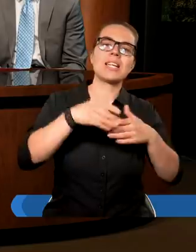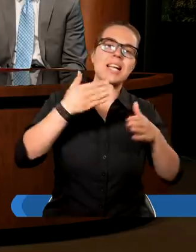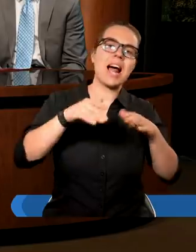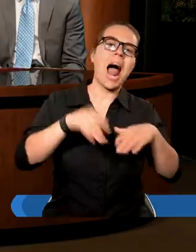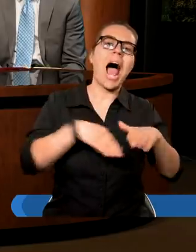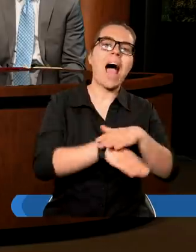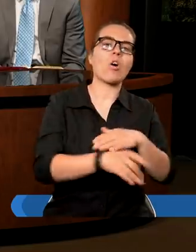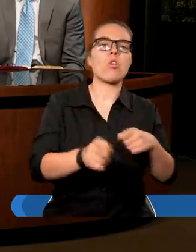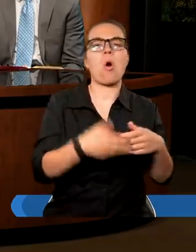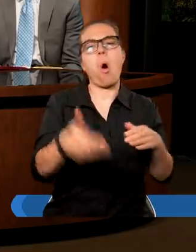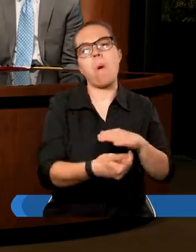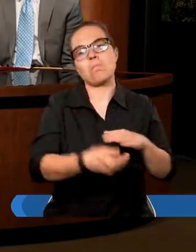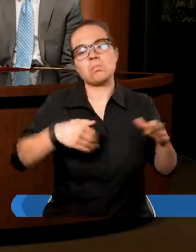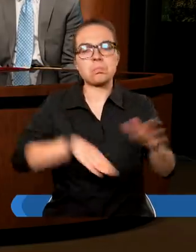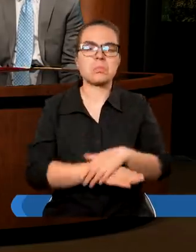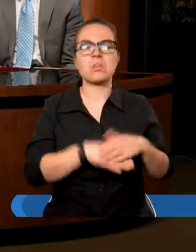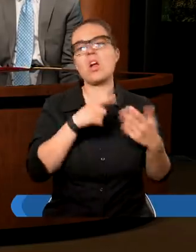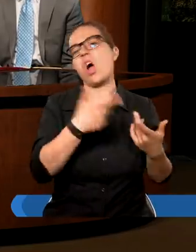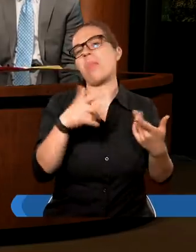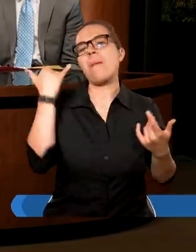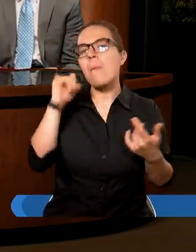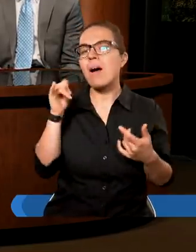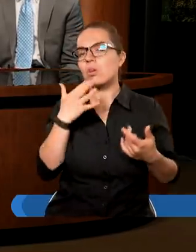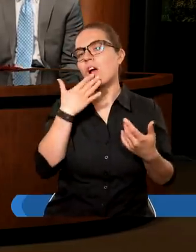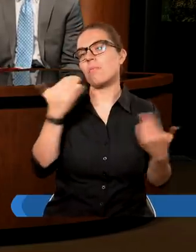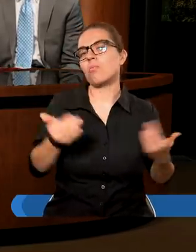Moglibyśmy powiedzieć, on w pracy nie popełnił błędów.